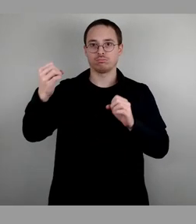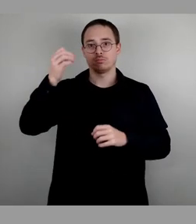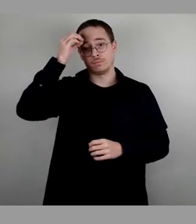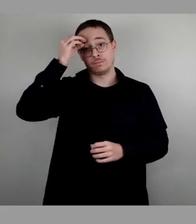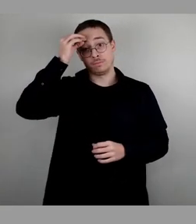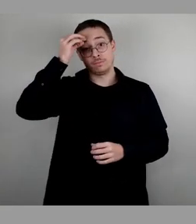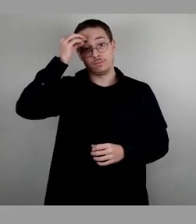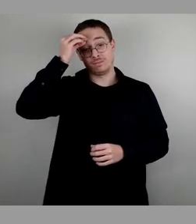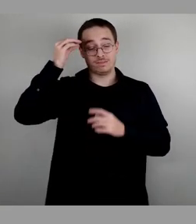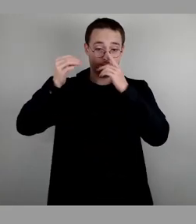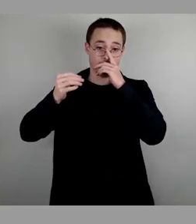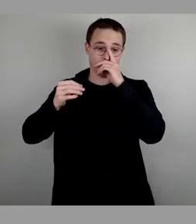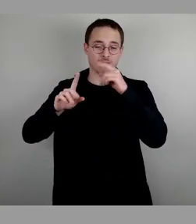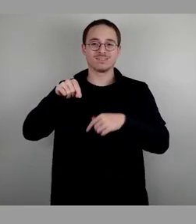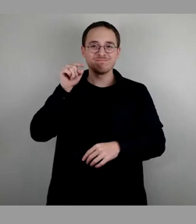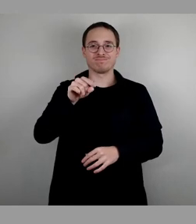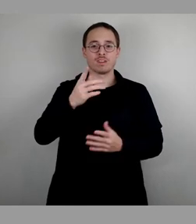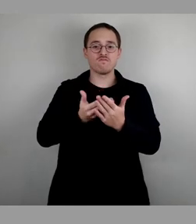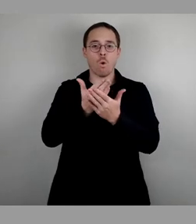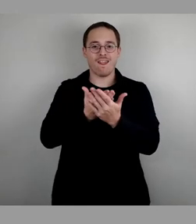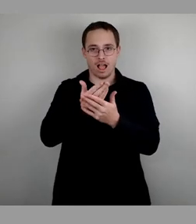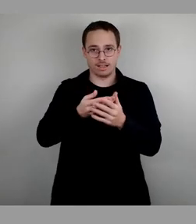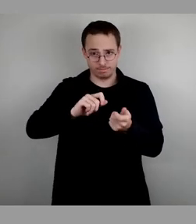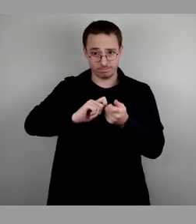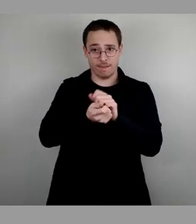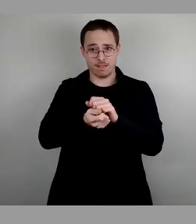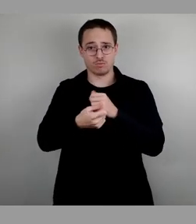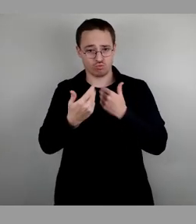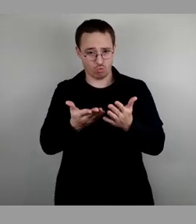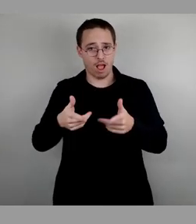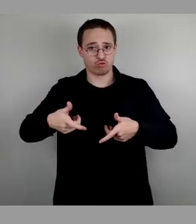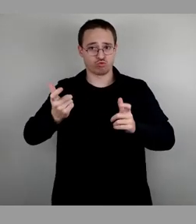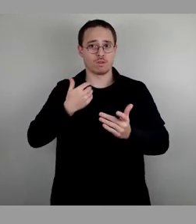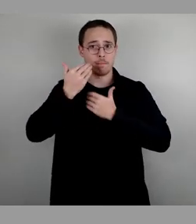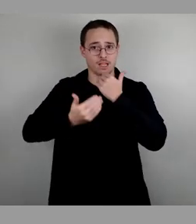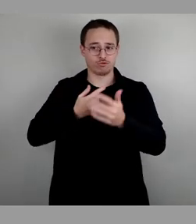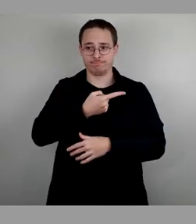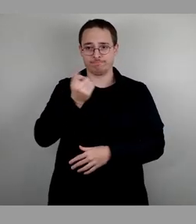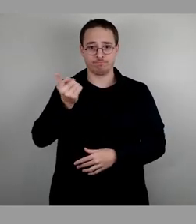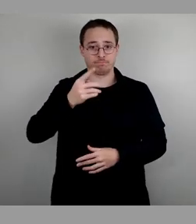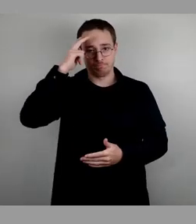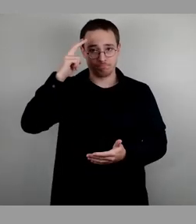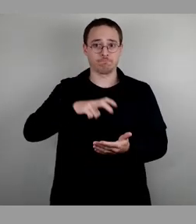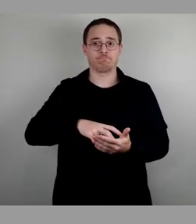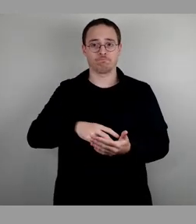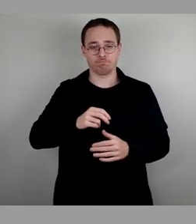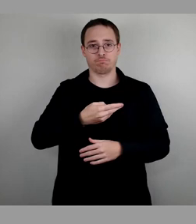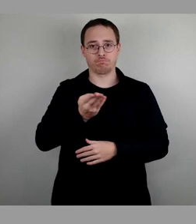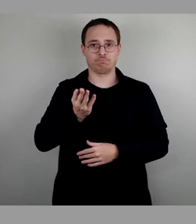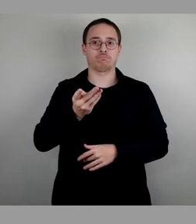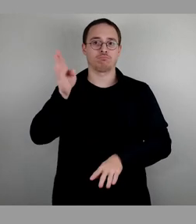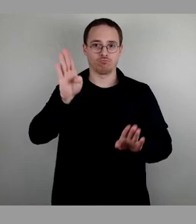Vorlage bzw. Ausschussbericht, den so geänderten Ausschussbericht zustimmen kann, bitte ich um das Stimmzeichen.